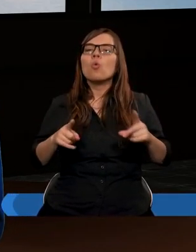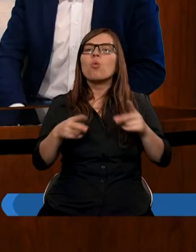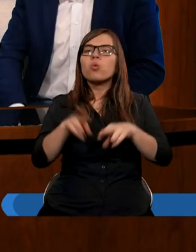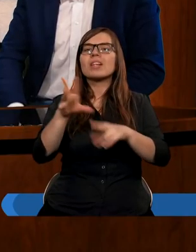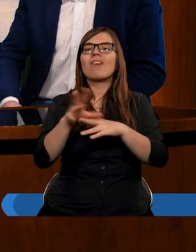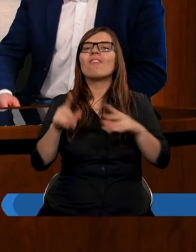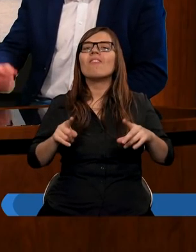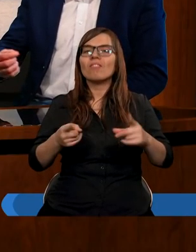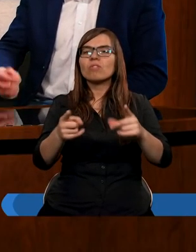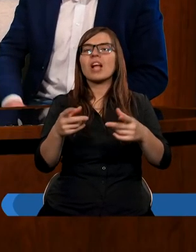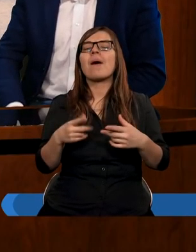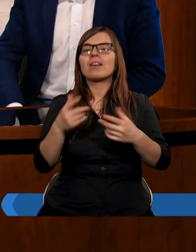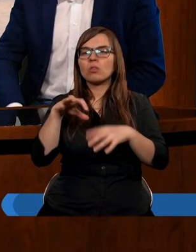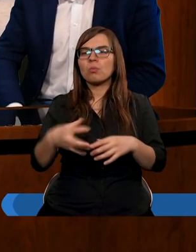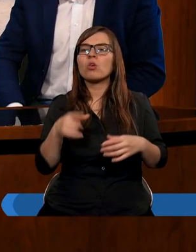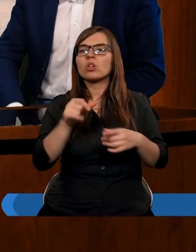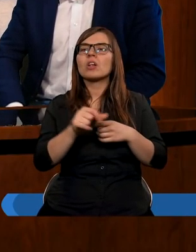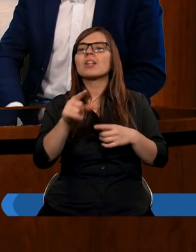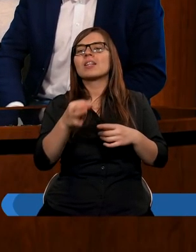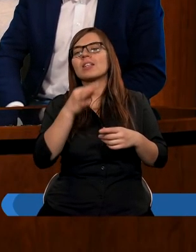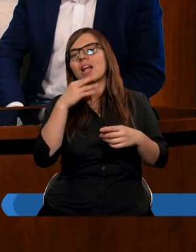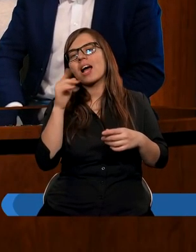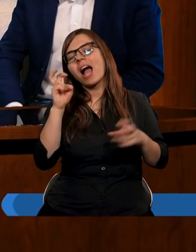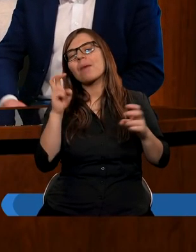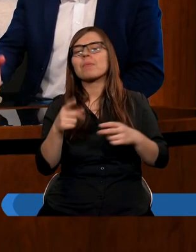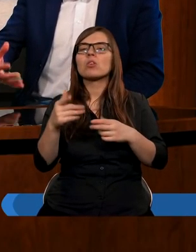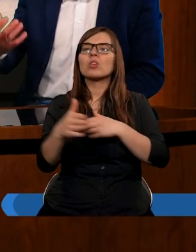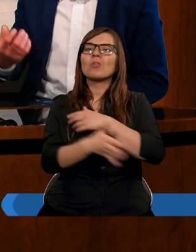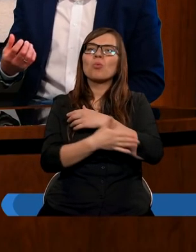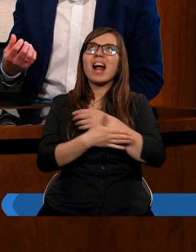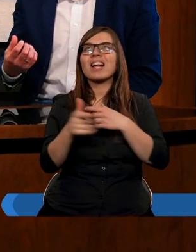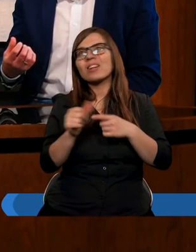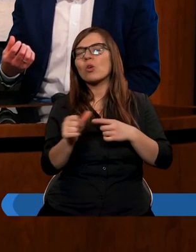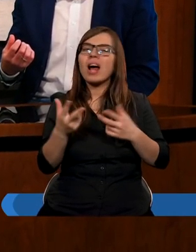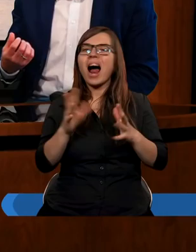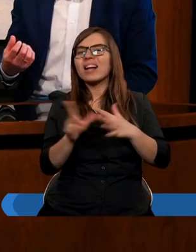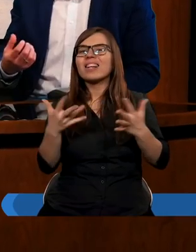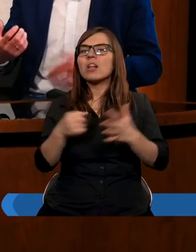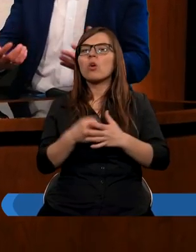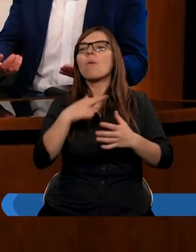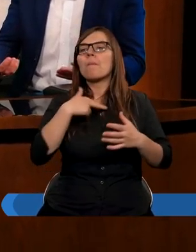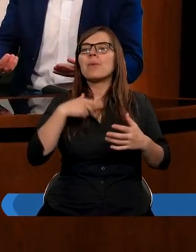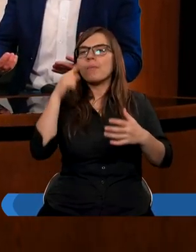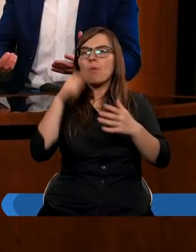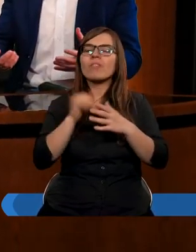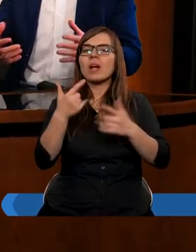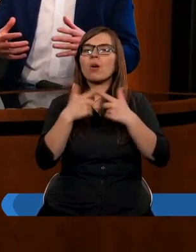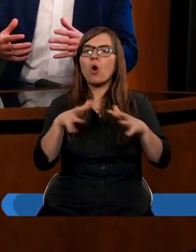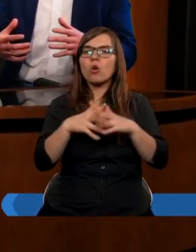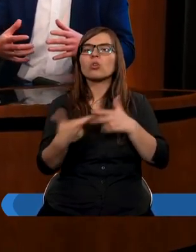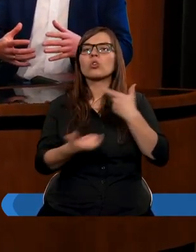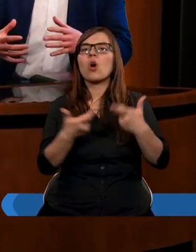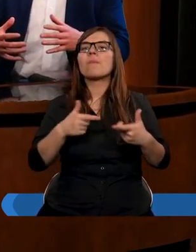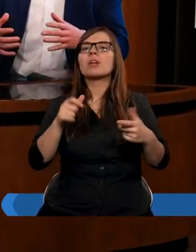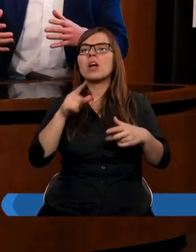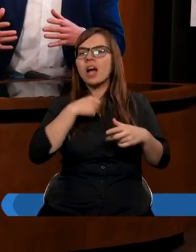zboru. Ja uważam, że też takie pytania i pragnienia są uzasadnione, bo my jako Kościół też powinniśmy zrobić wszystko, aby